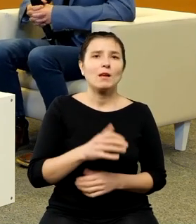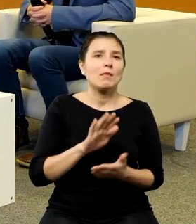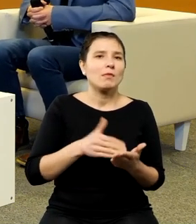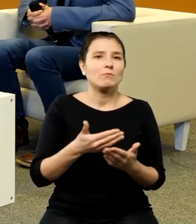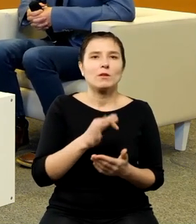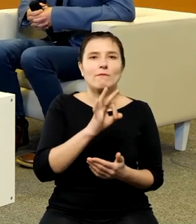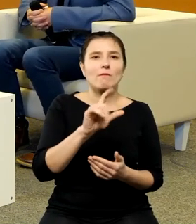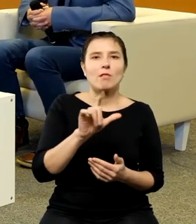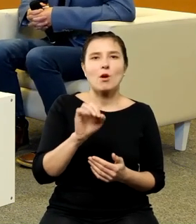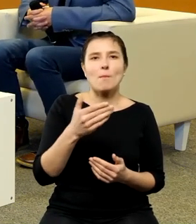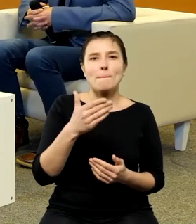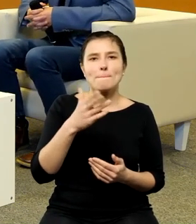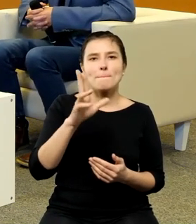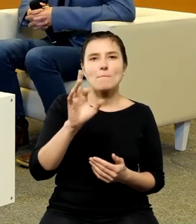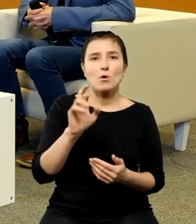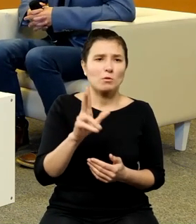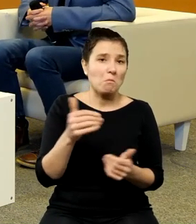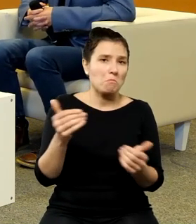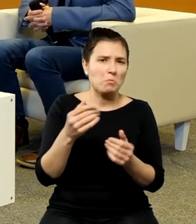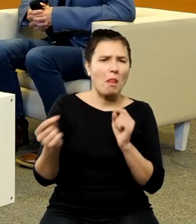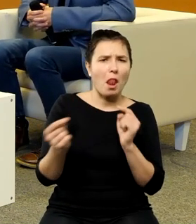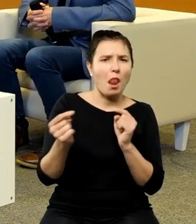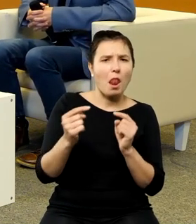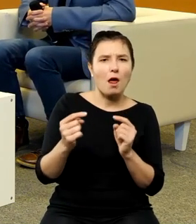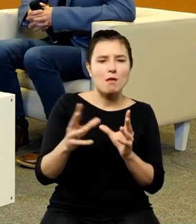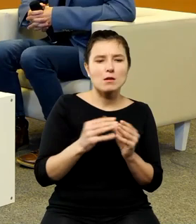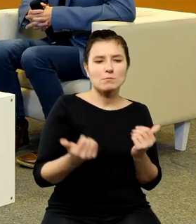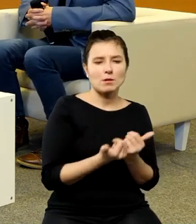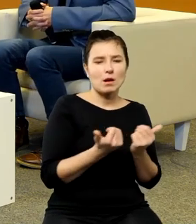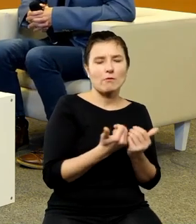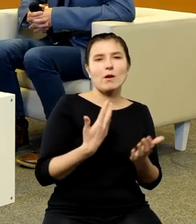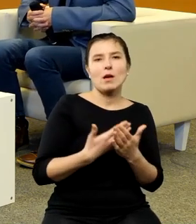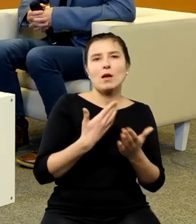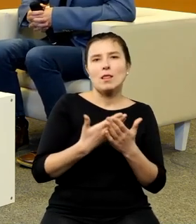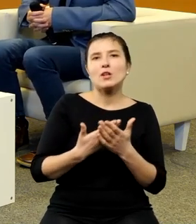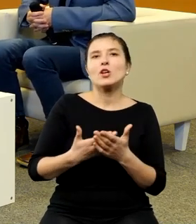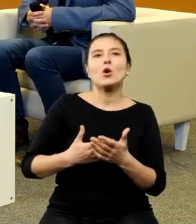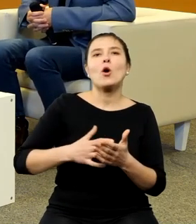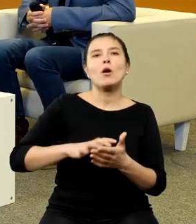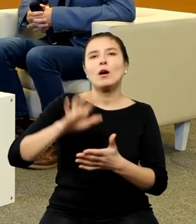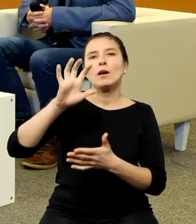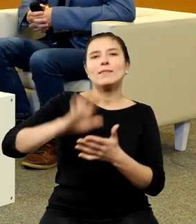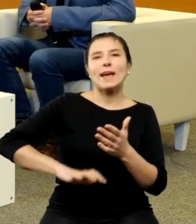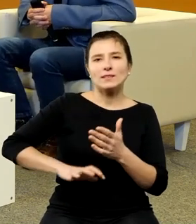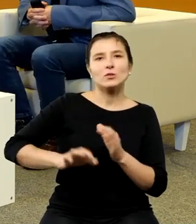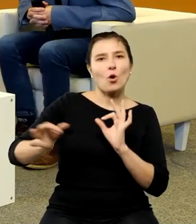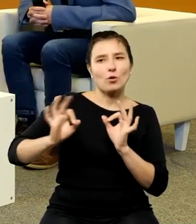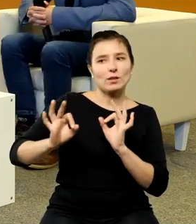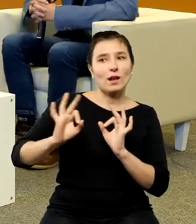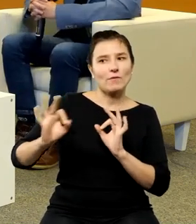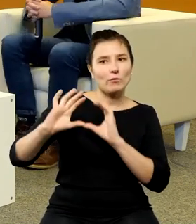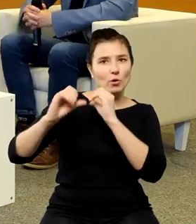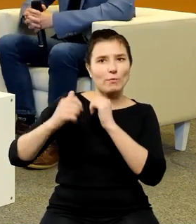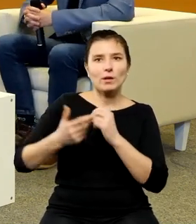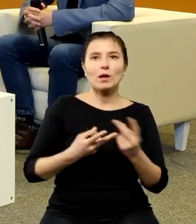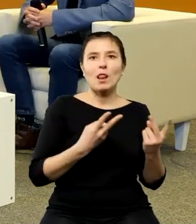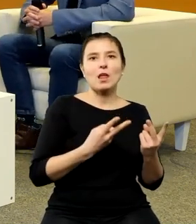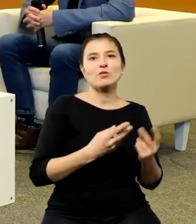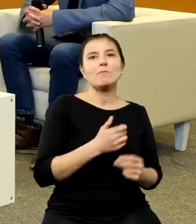wszedłby w silną dyskusję z Krakowem dlaczego rękopis De Rewolucjanibus ma być w bibliotece Jagiellońskiej a nie